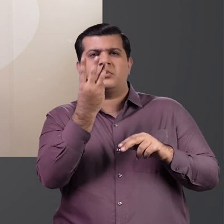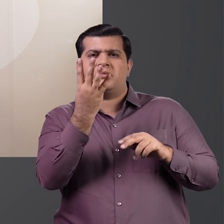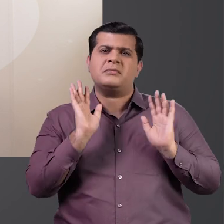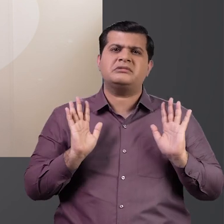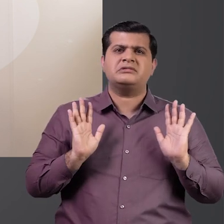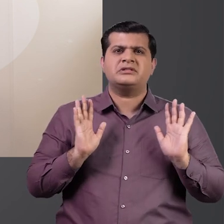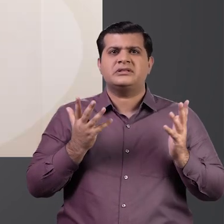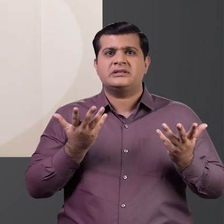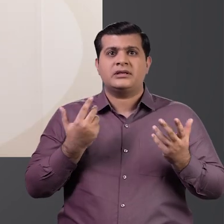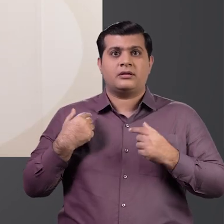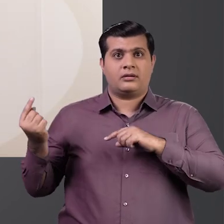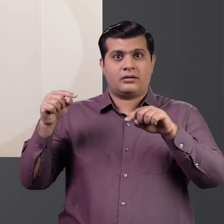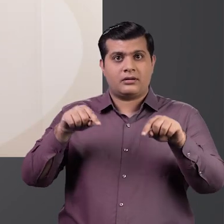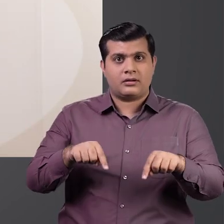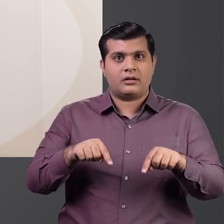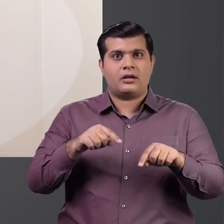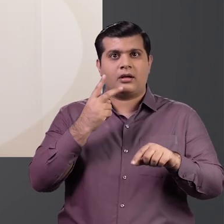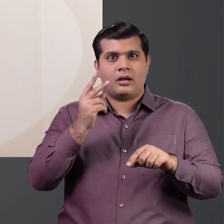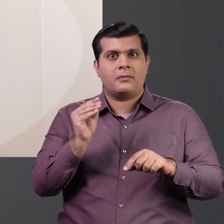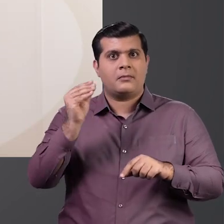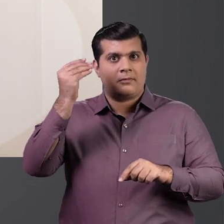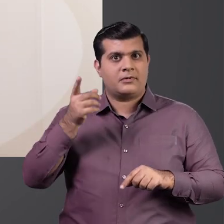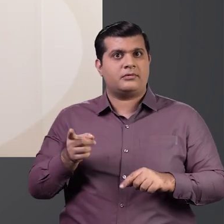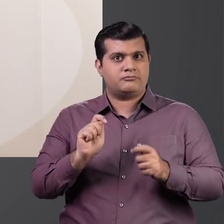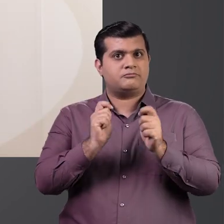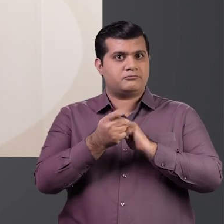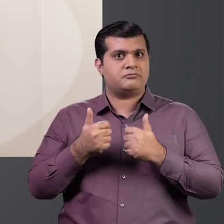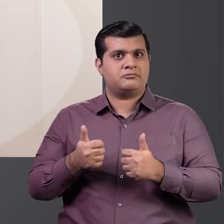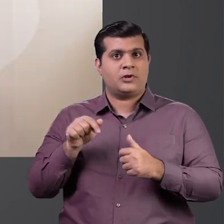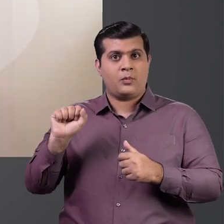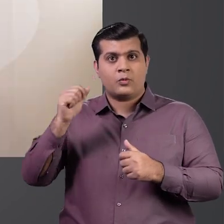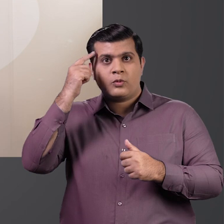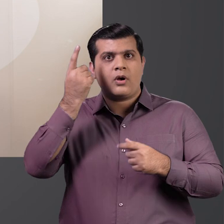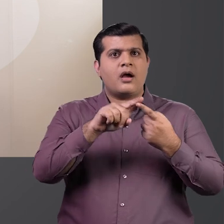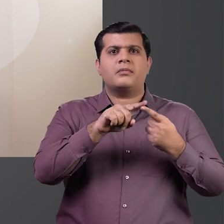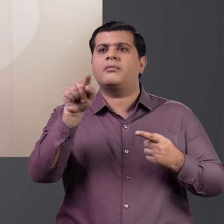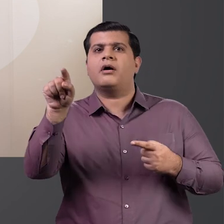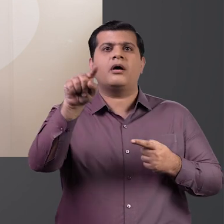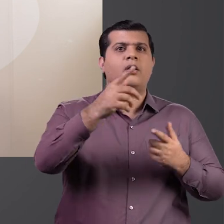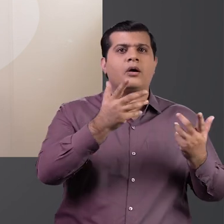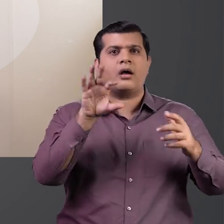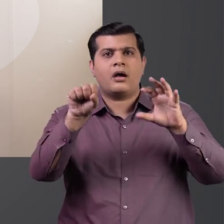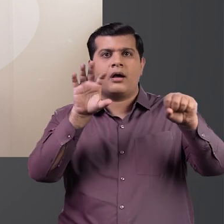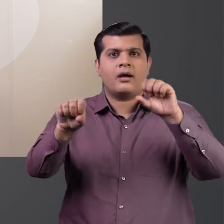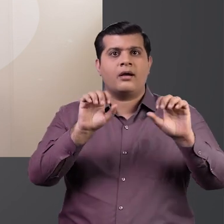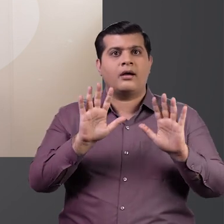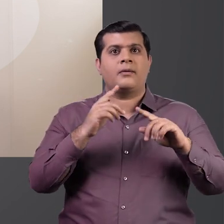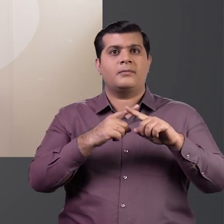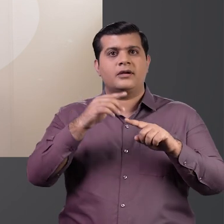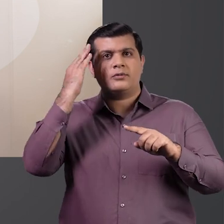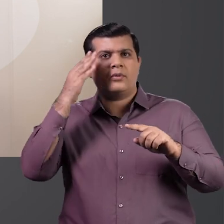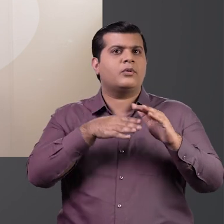तीन चाल लोगों को जानता था और यहां पर आने के बाद रियांस में बहुत सारे चेंजिस आये हैं उसको अपने आसपास का इन्वार्मेंट पता चला